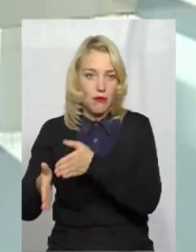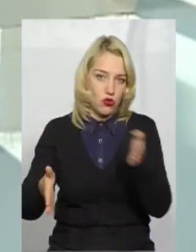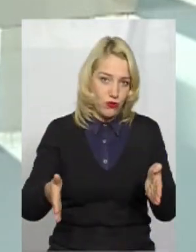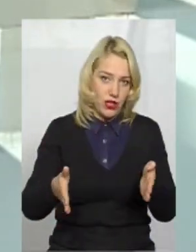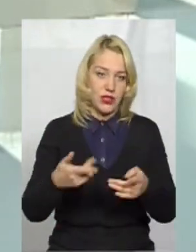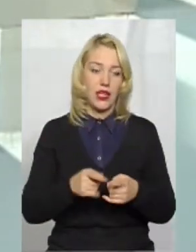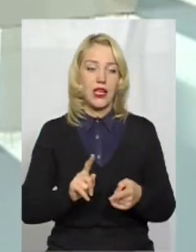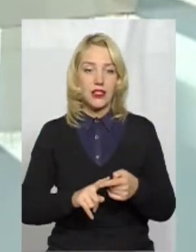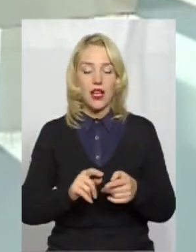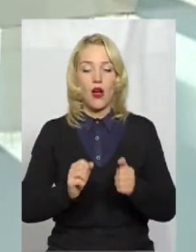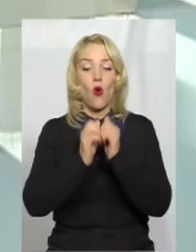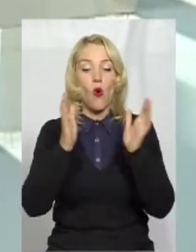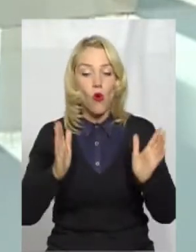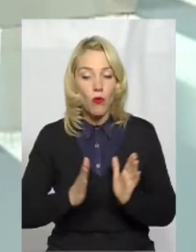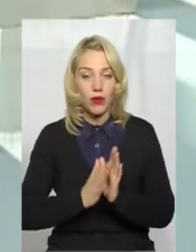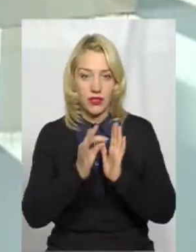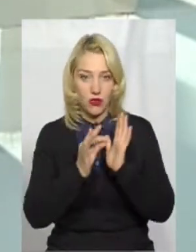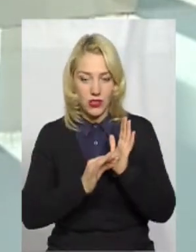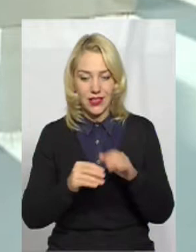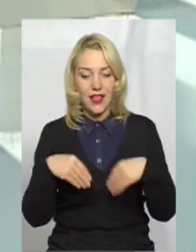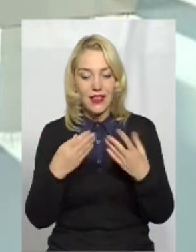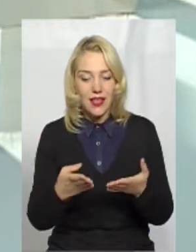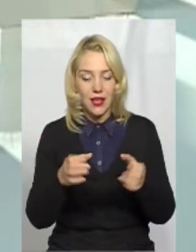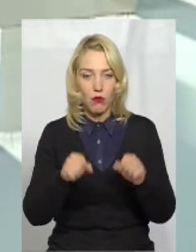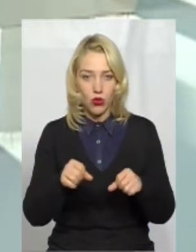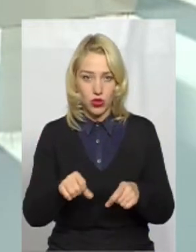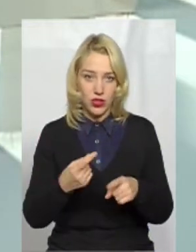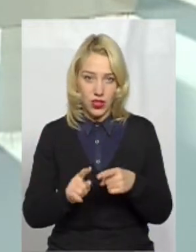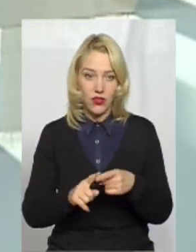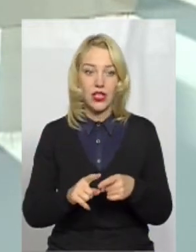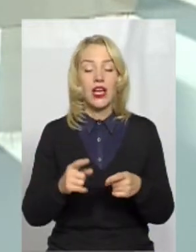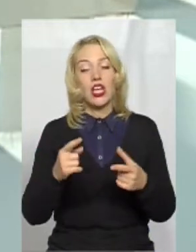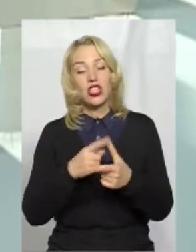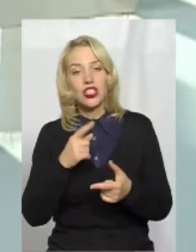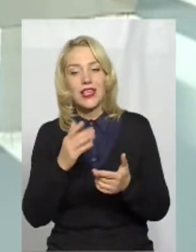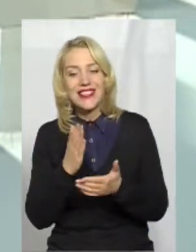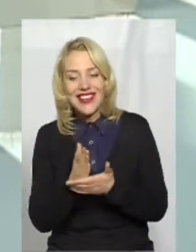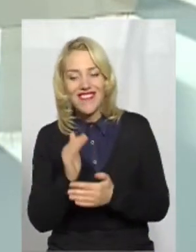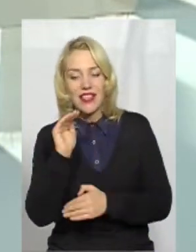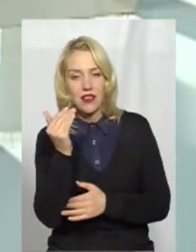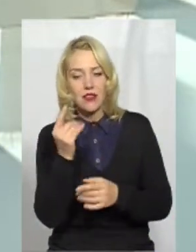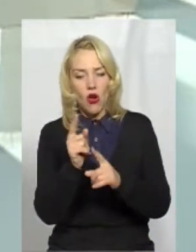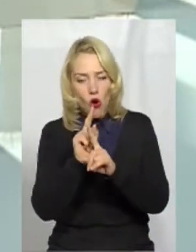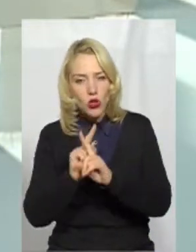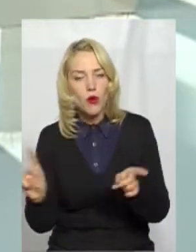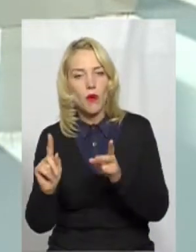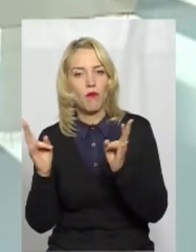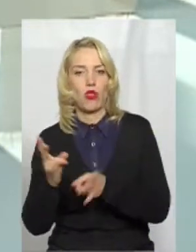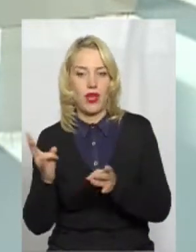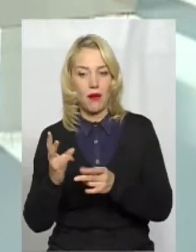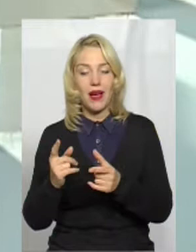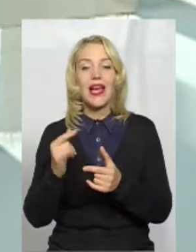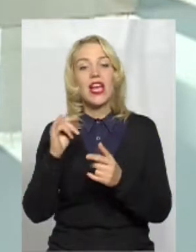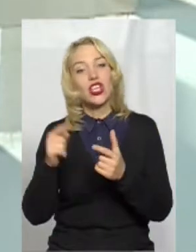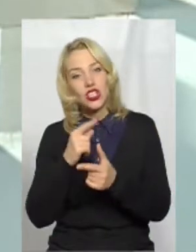-ресурсному центрі, дає нам можливість все-таки з'ясувати, є в дитини особлива освітня потреба, і відповідно потрібен їй